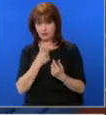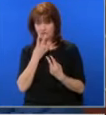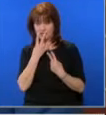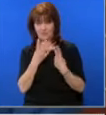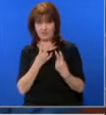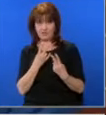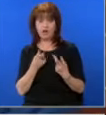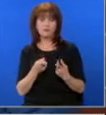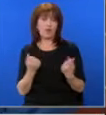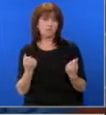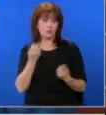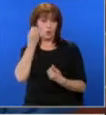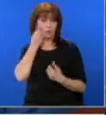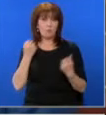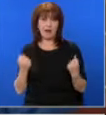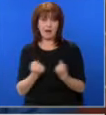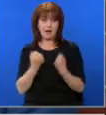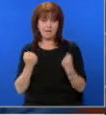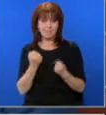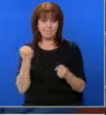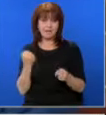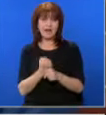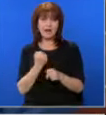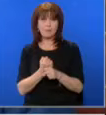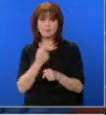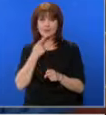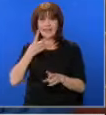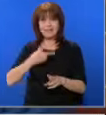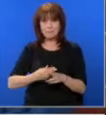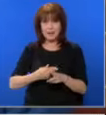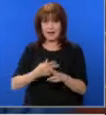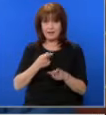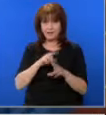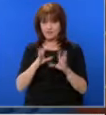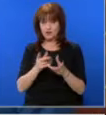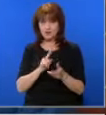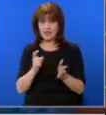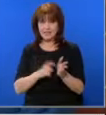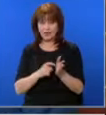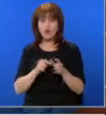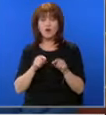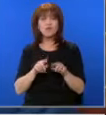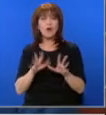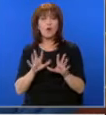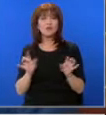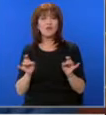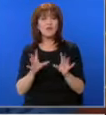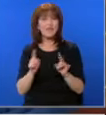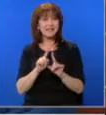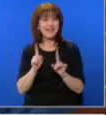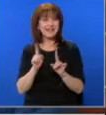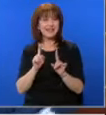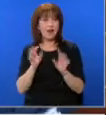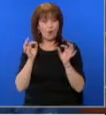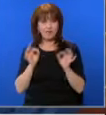момента, изключително ефективна работа на госпожа Банкова по пресичане на каналите, това, което излезе като информация неофициално,